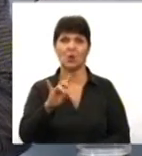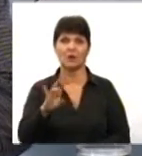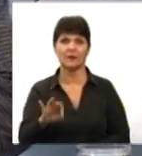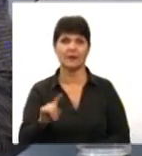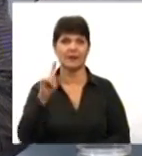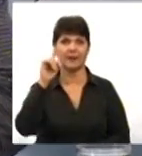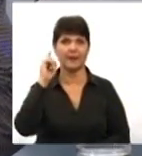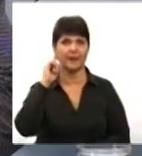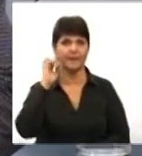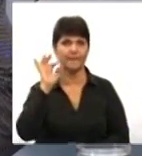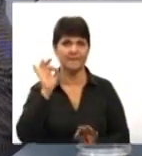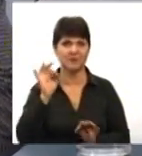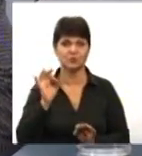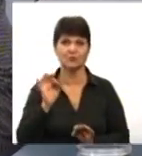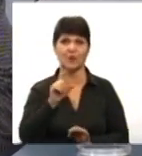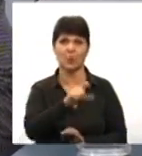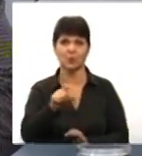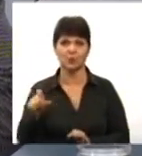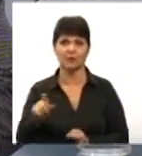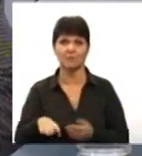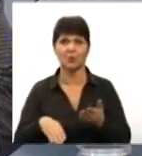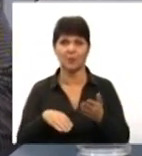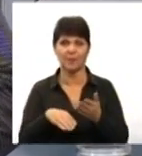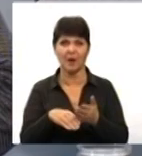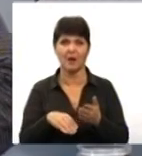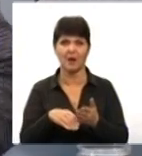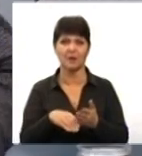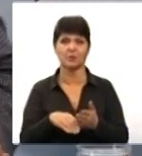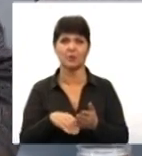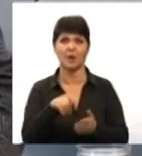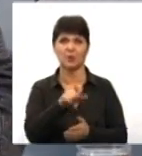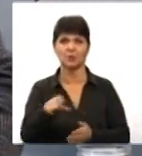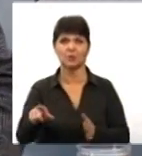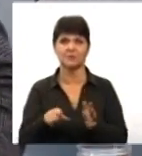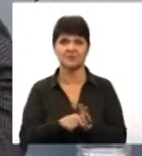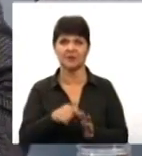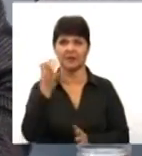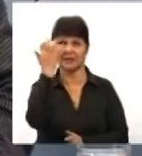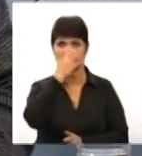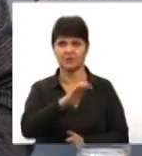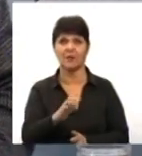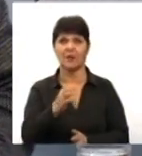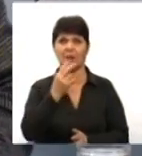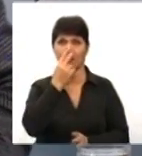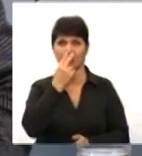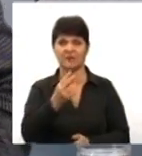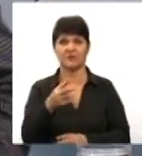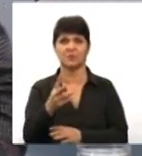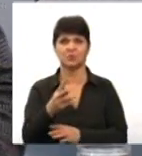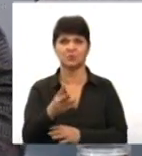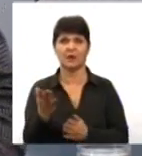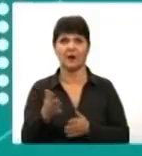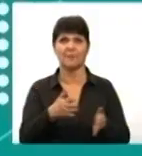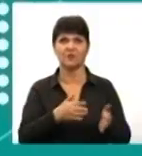містом людям з інвалідністю. Дивимося сюжет, який подготувала моя колега Ольга Орел. І далі повертаємося до обговорення цієї теми в студії.